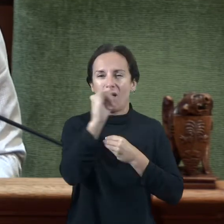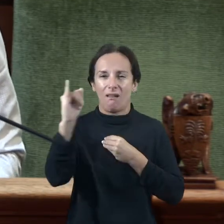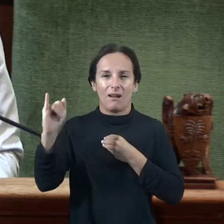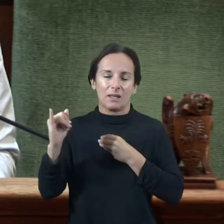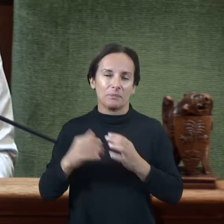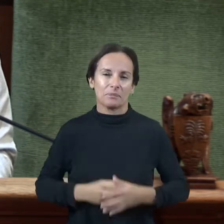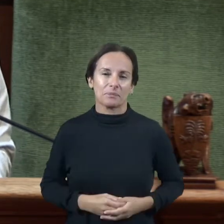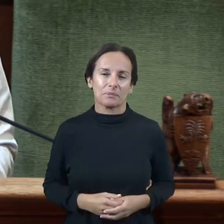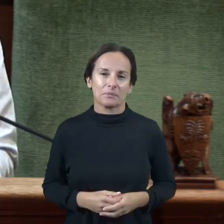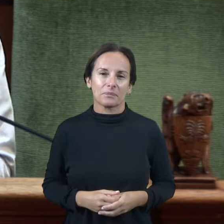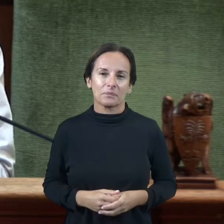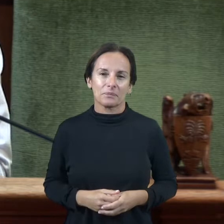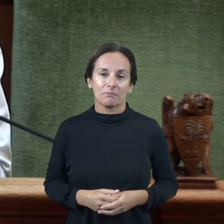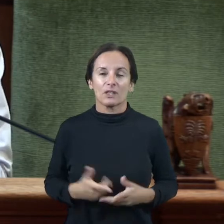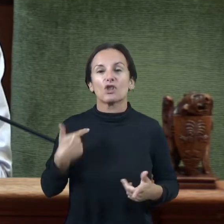destacar el més important